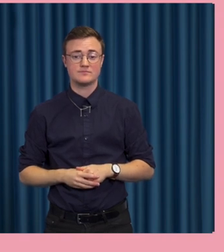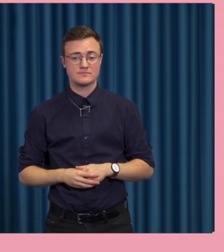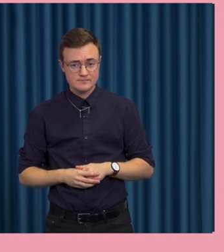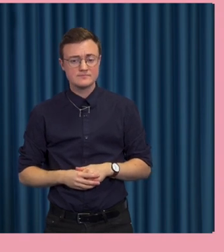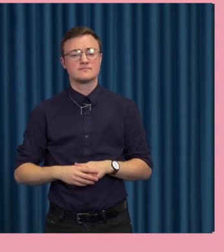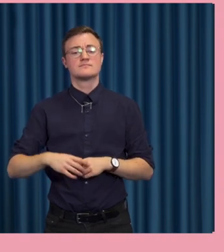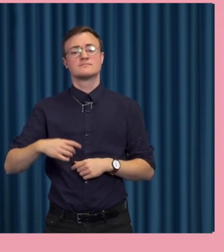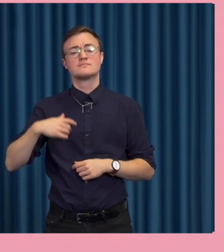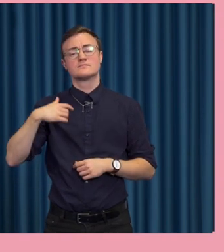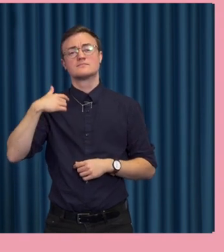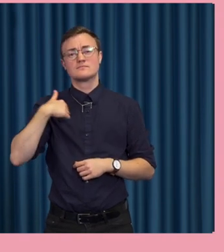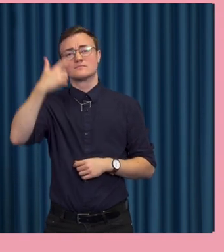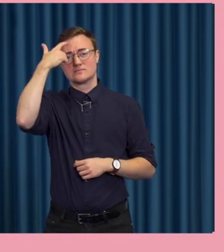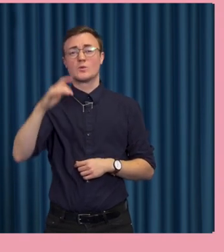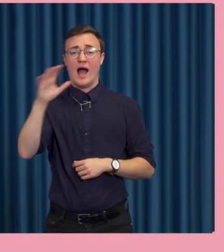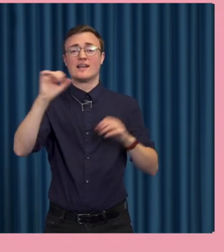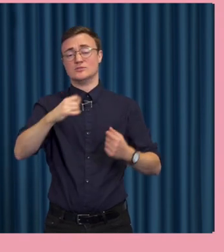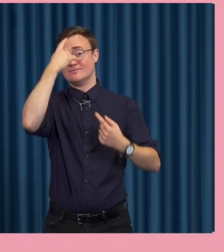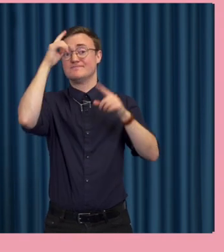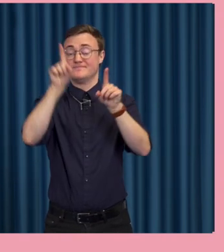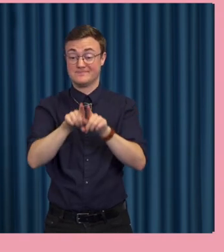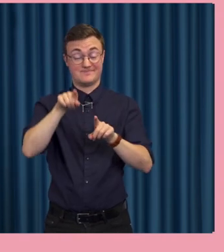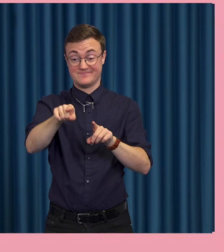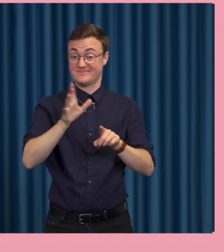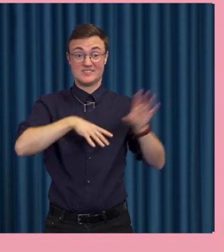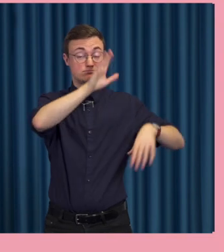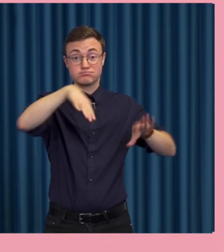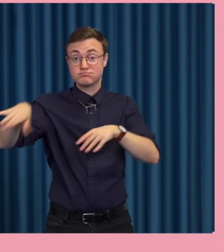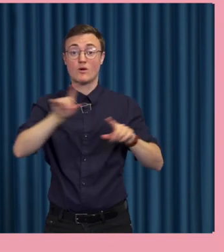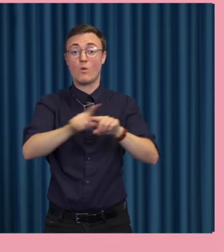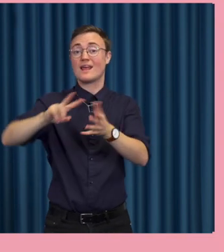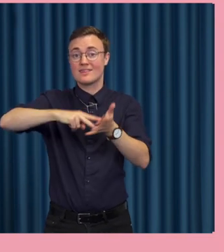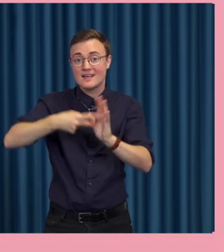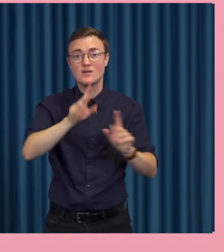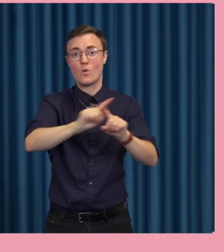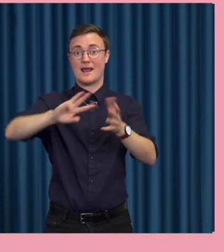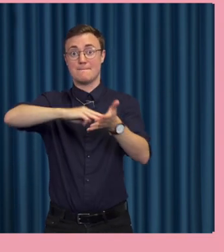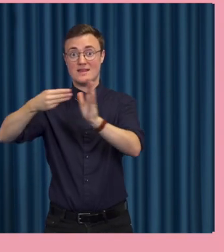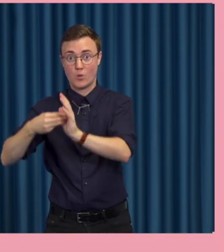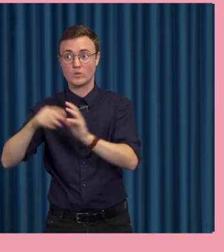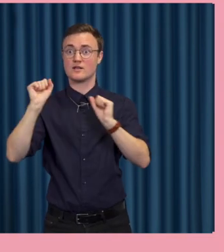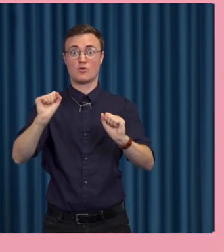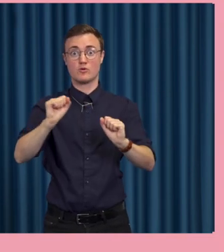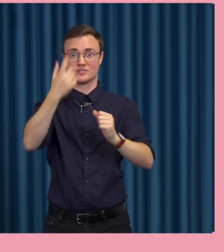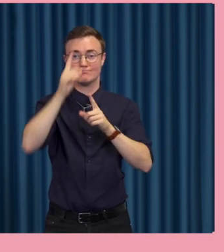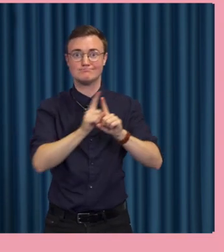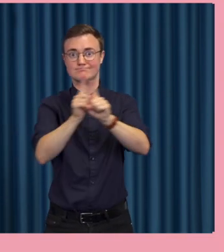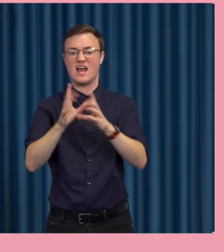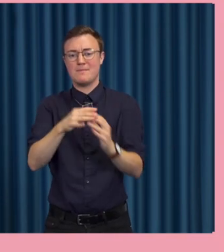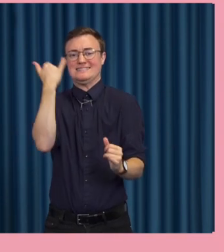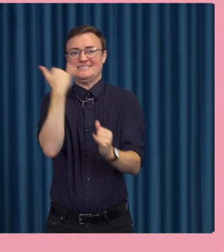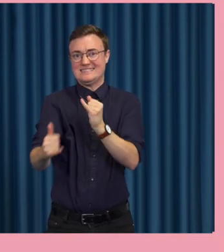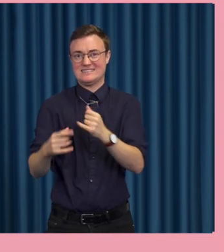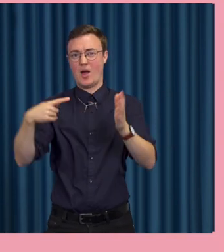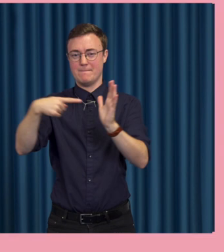Så att vi får nog konstatera att det är en brokig skara olika teknologier och metoder som samlas. Vad jag gillar med den sista